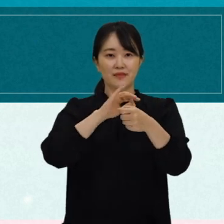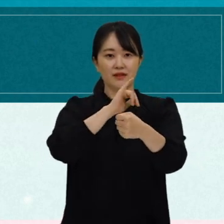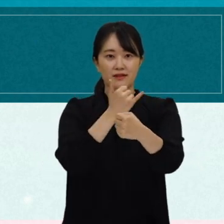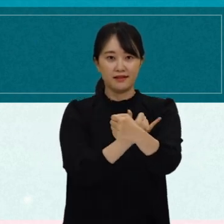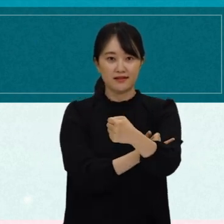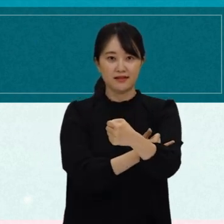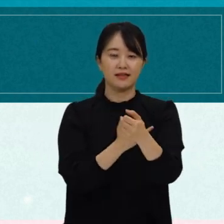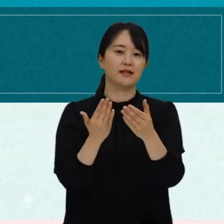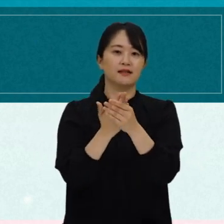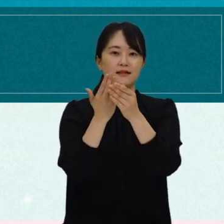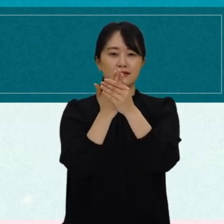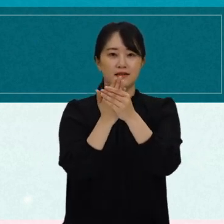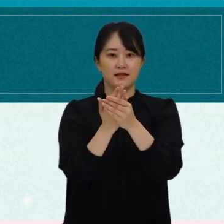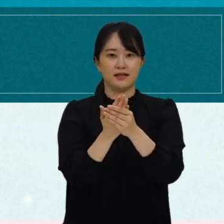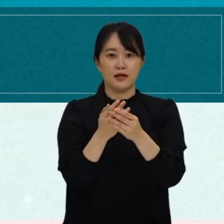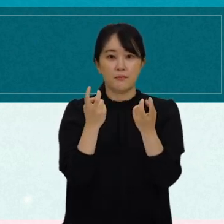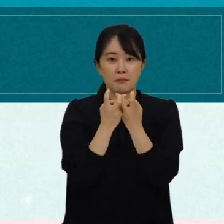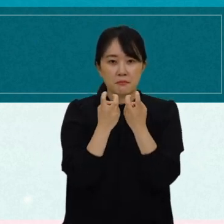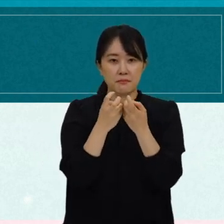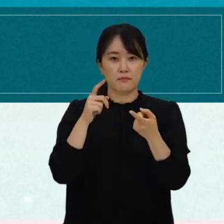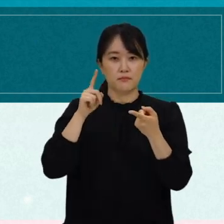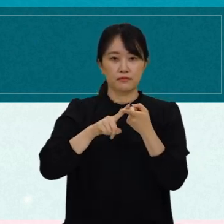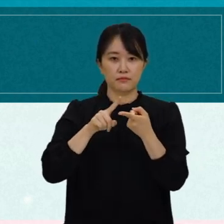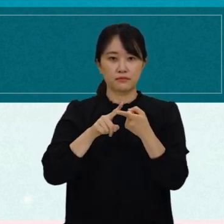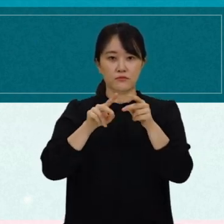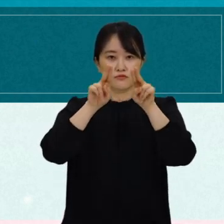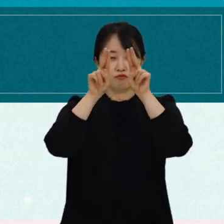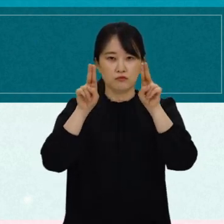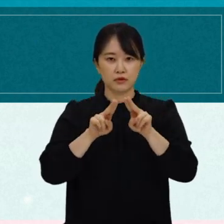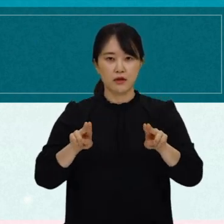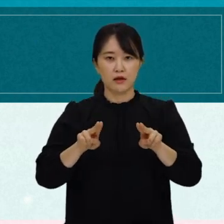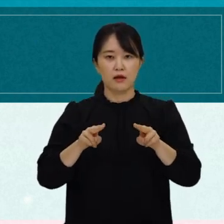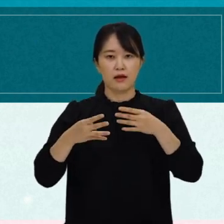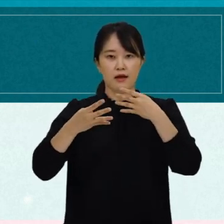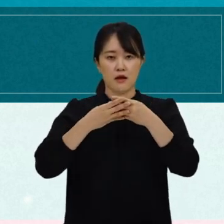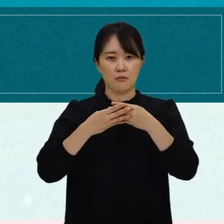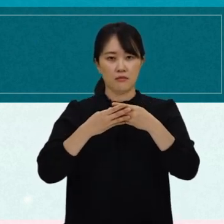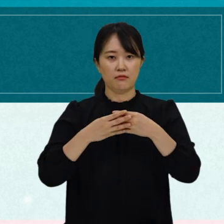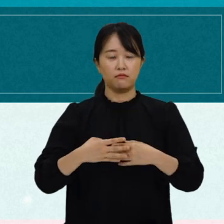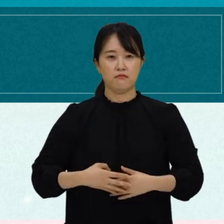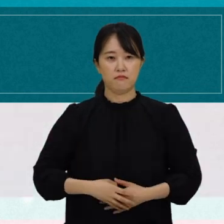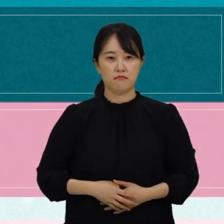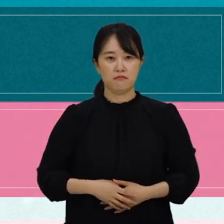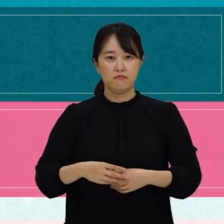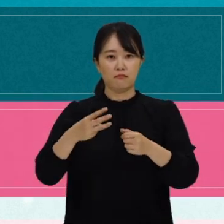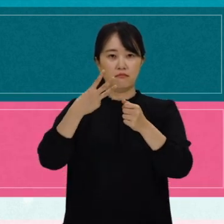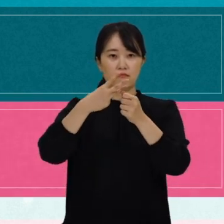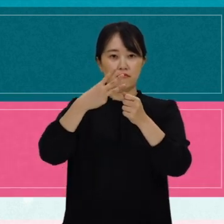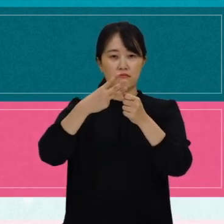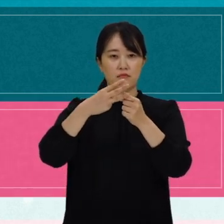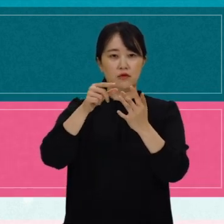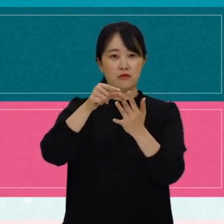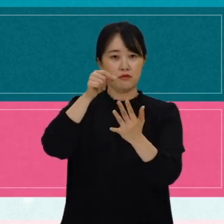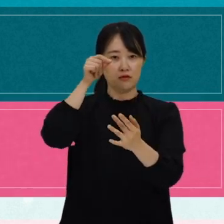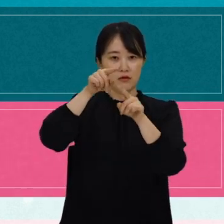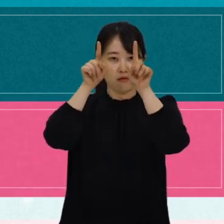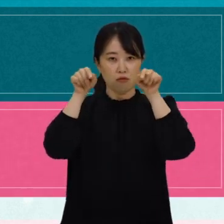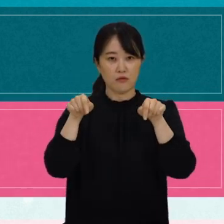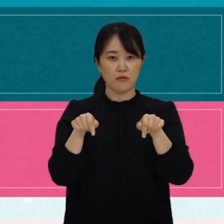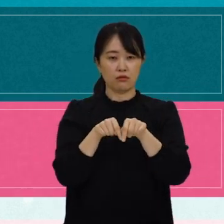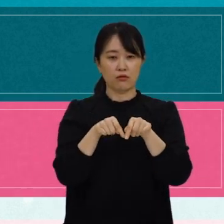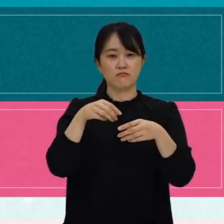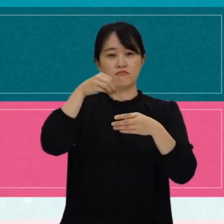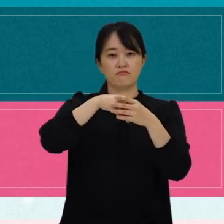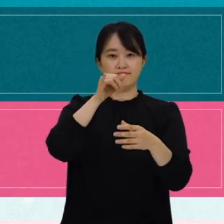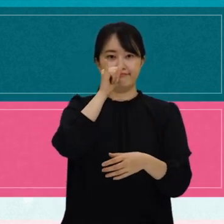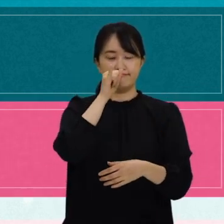장애인의 권리 증진과 실현방안에 대해 국제적으로 합의된 태도이다. 3번. 선택의정서